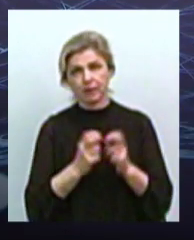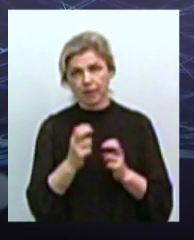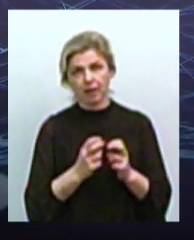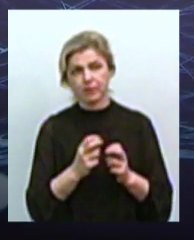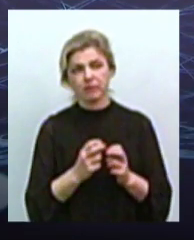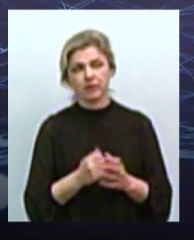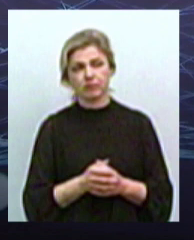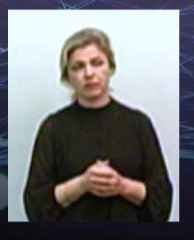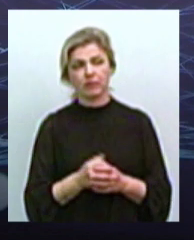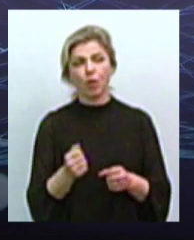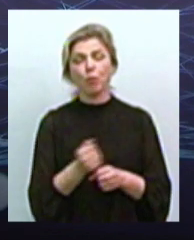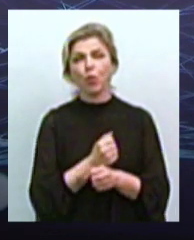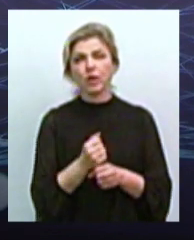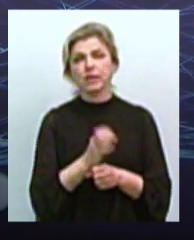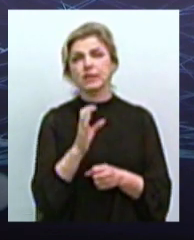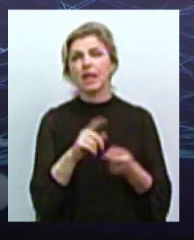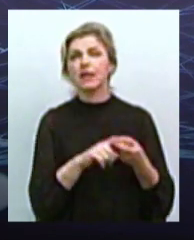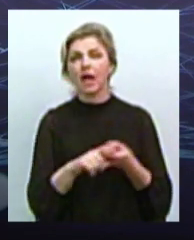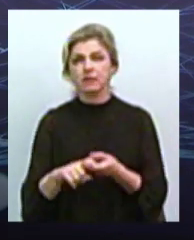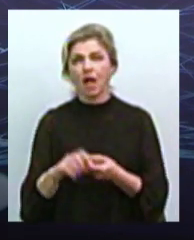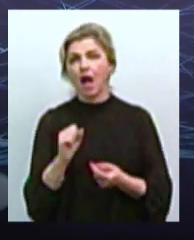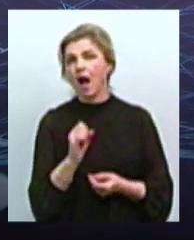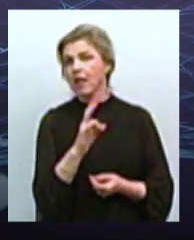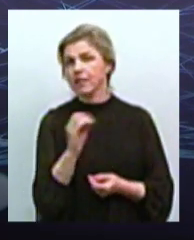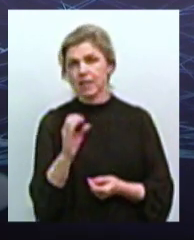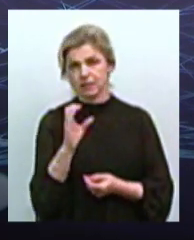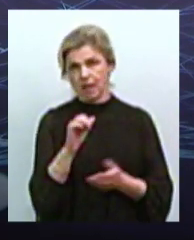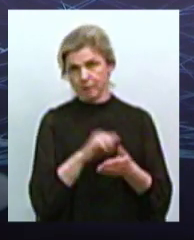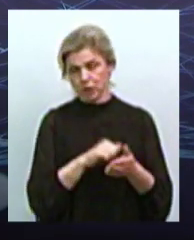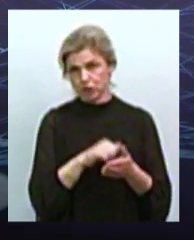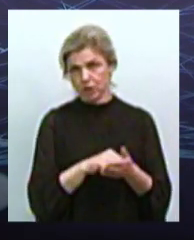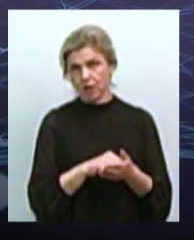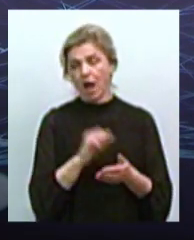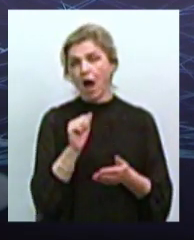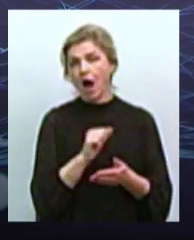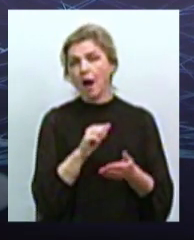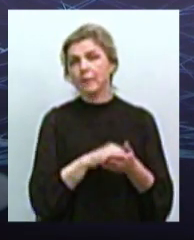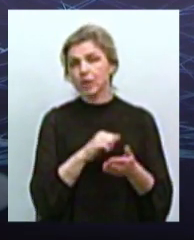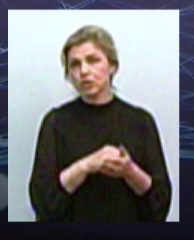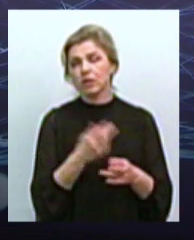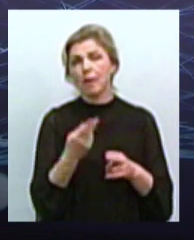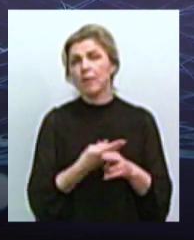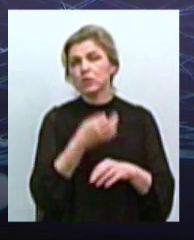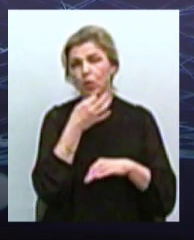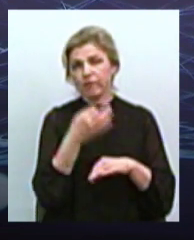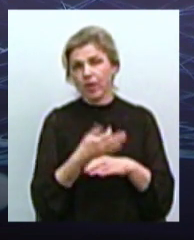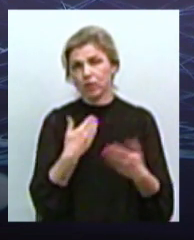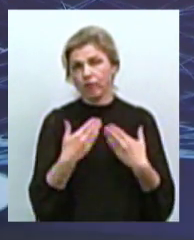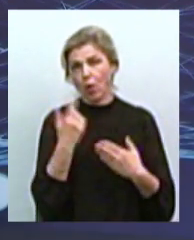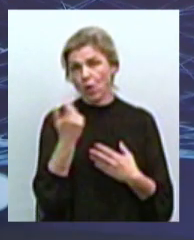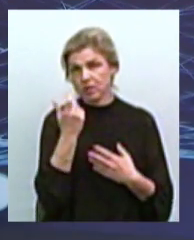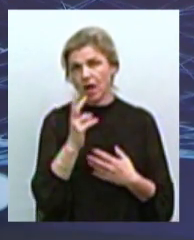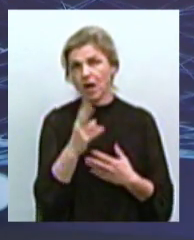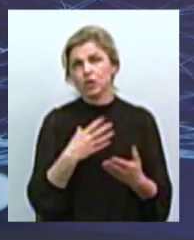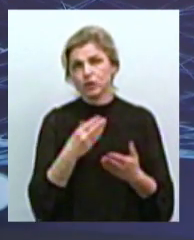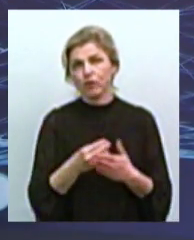бореться з наслідками, а не з причинами. Тому що причина, в першу чергу, це безвідповідальне ставлення господарів до своїх